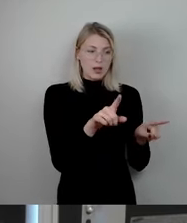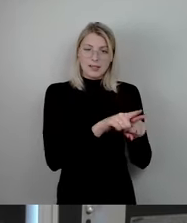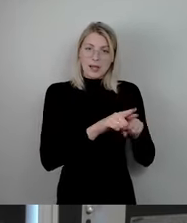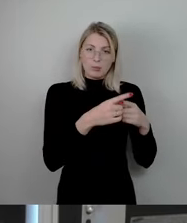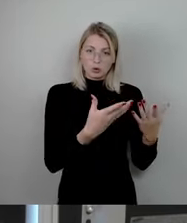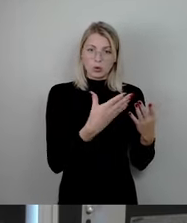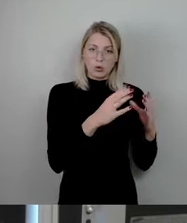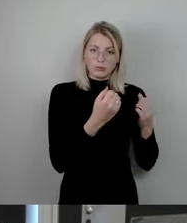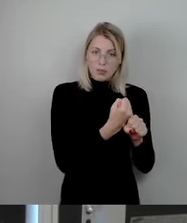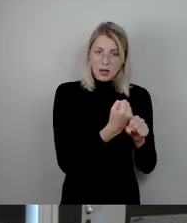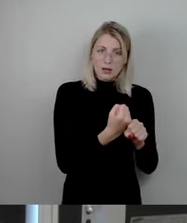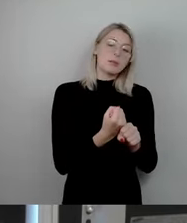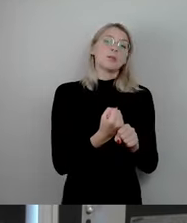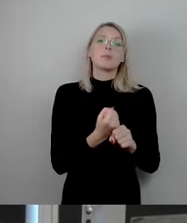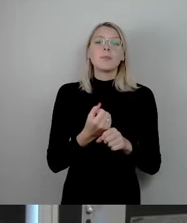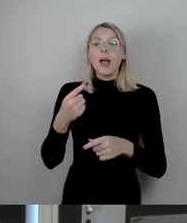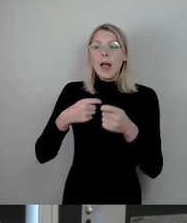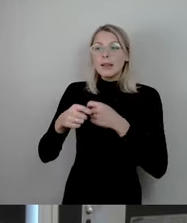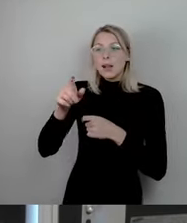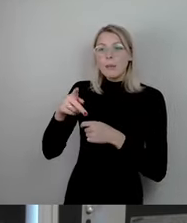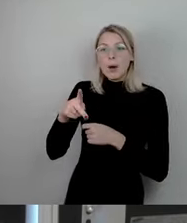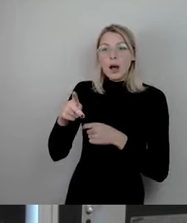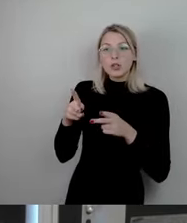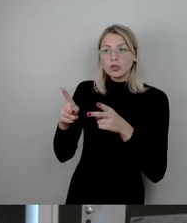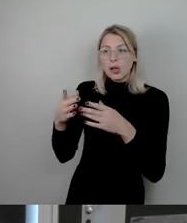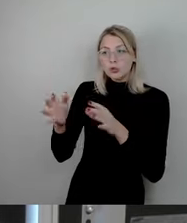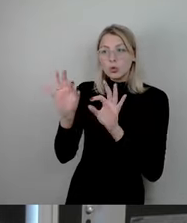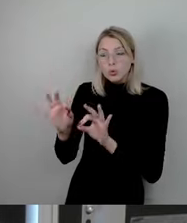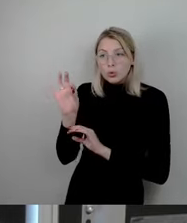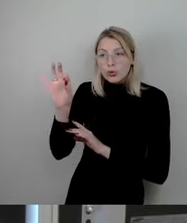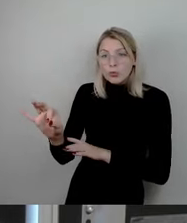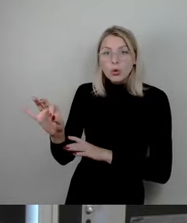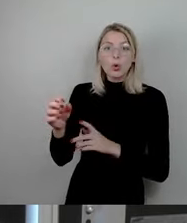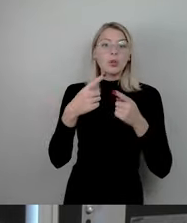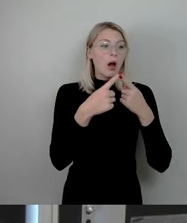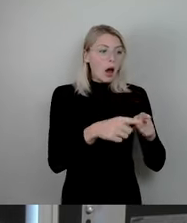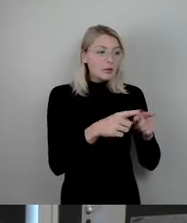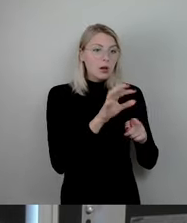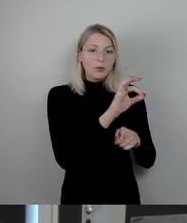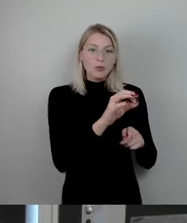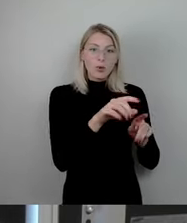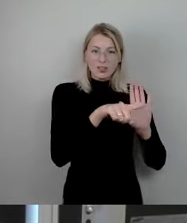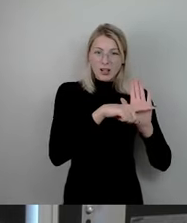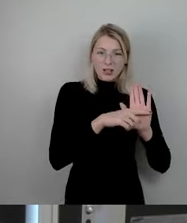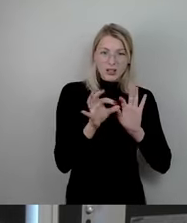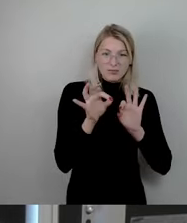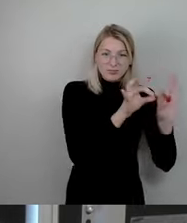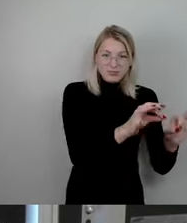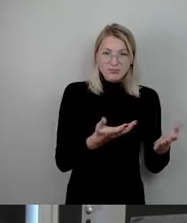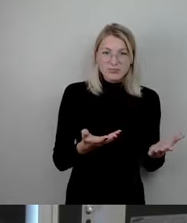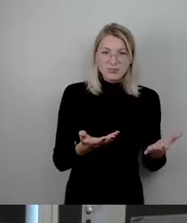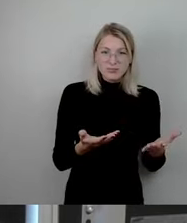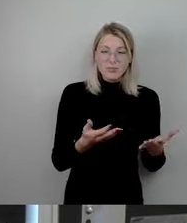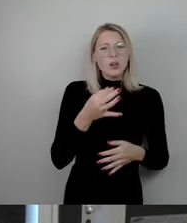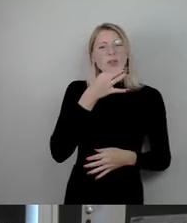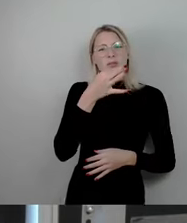Händlern an der Prager Straße was Gutes, um den Händlern ganz woanders was Schlechtes zu tun? Könnte das sein? Könnte die Frage vielleicht von